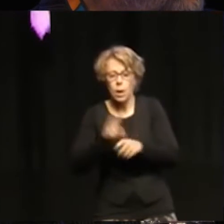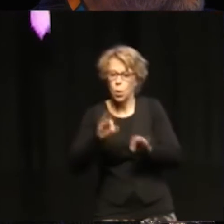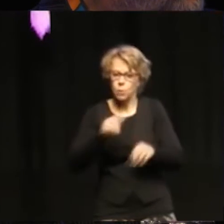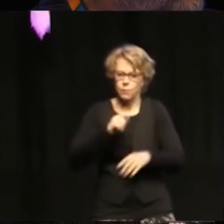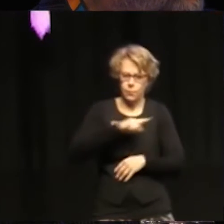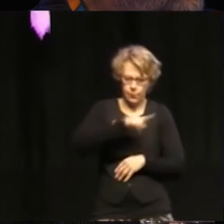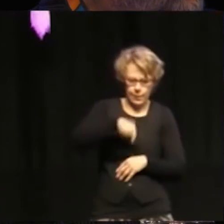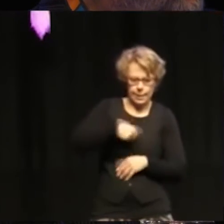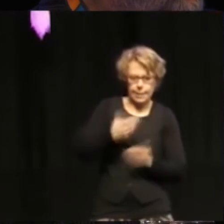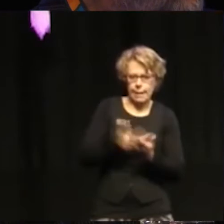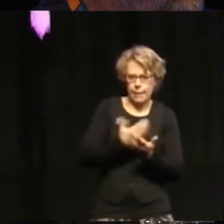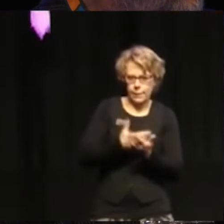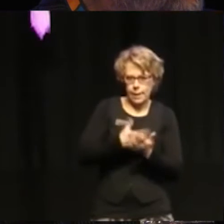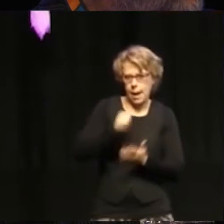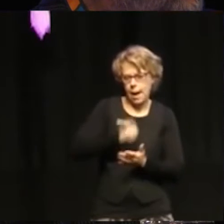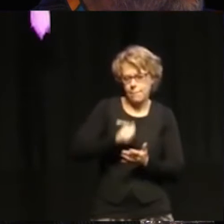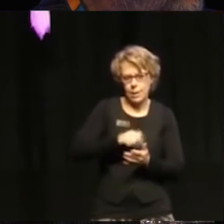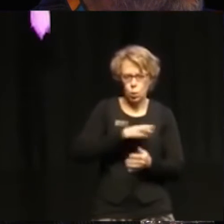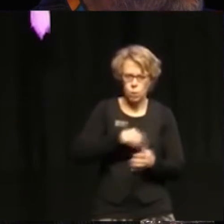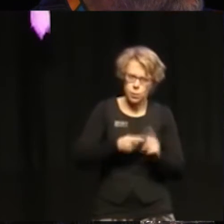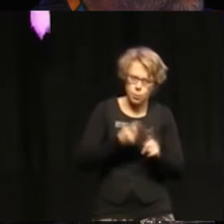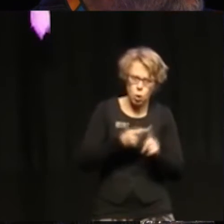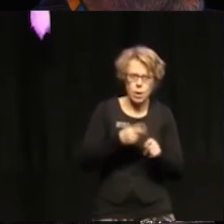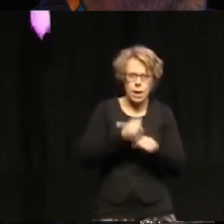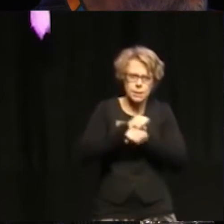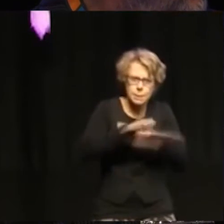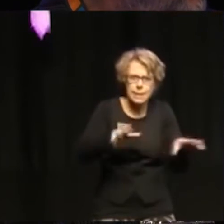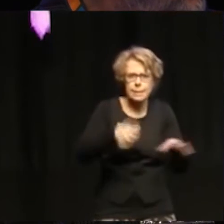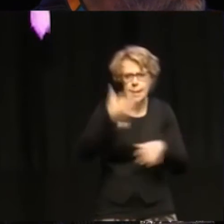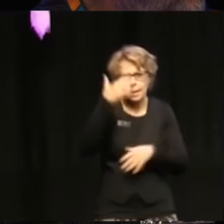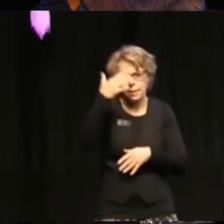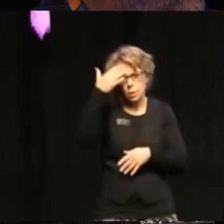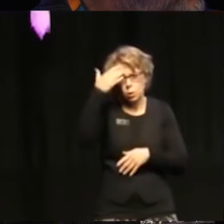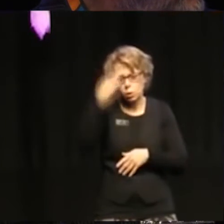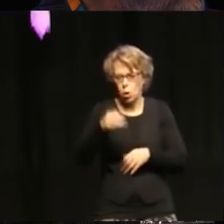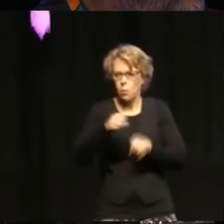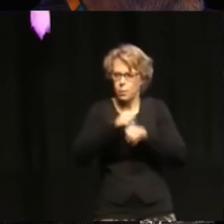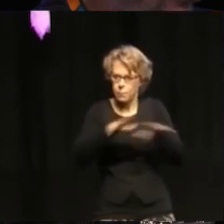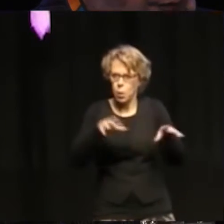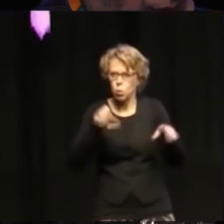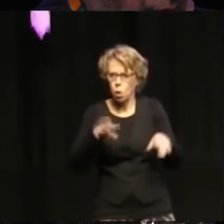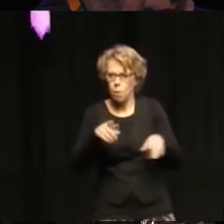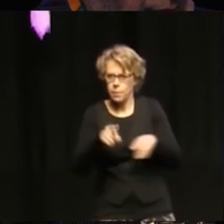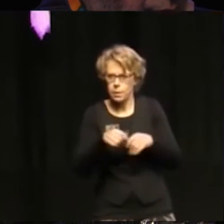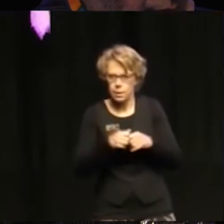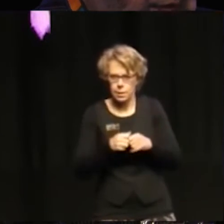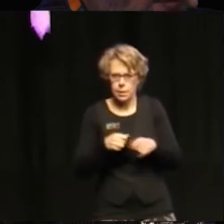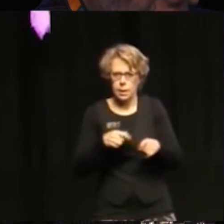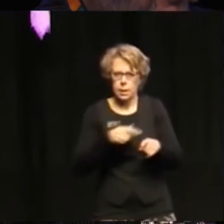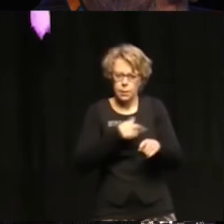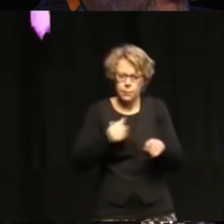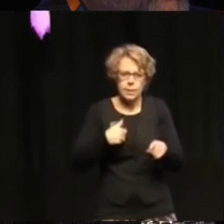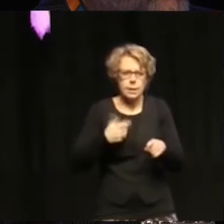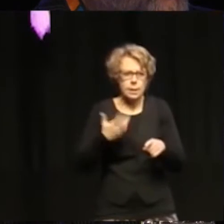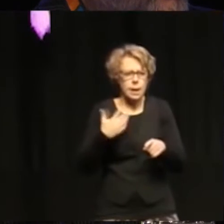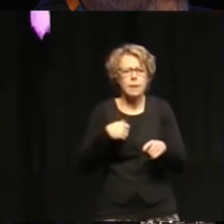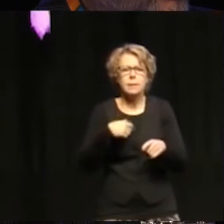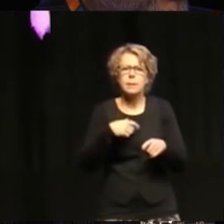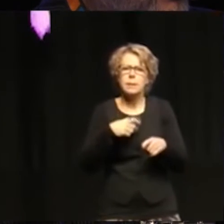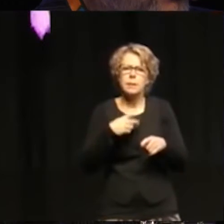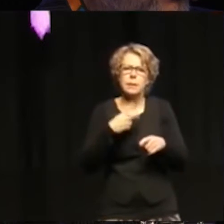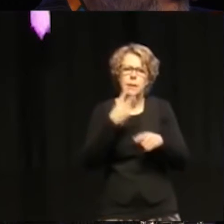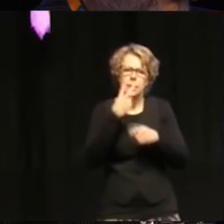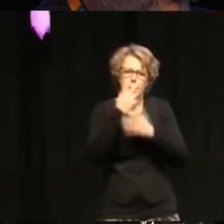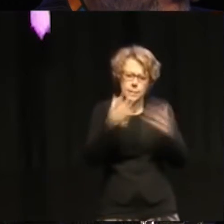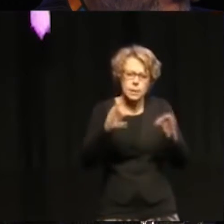or implementation. So, our analysis again shows how you can actually make use of these